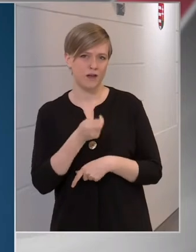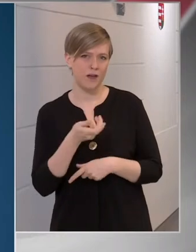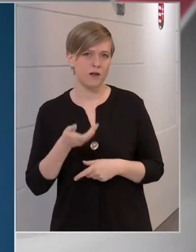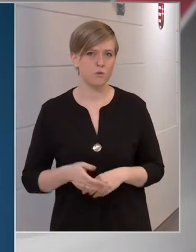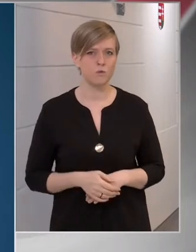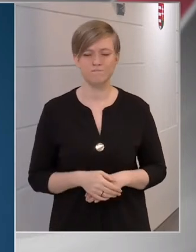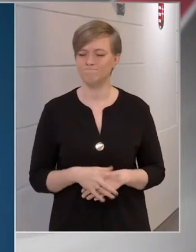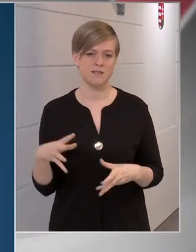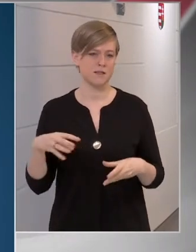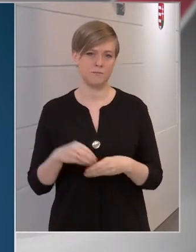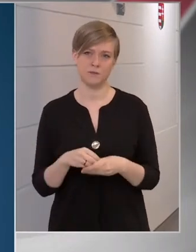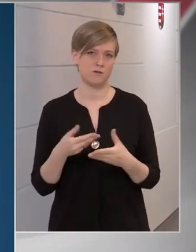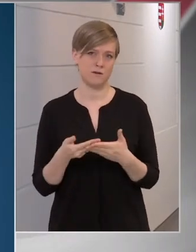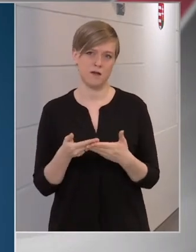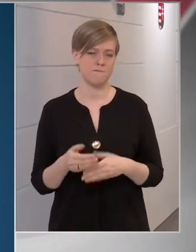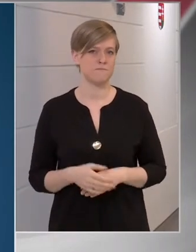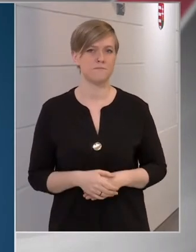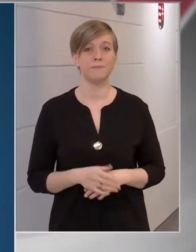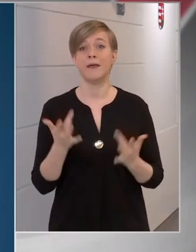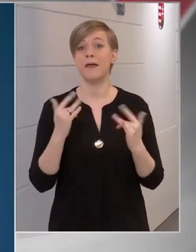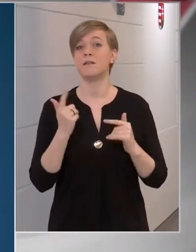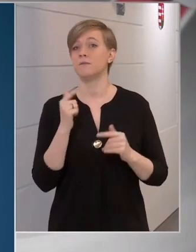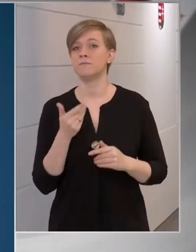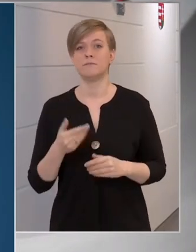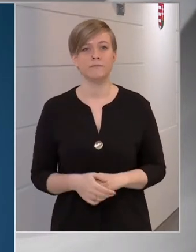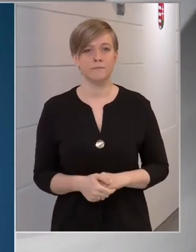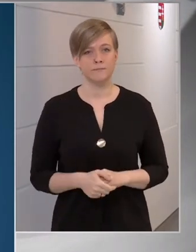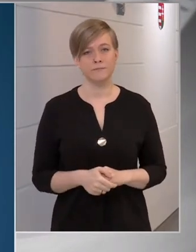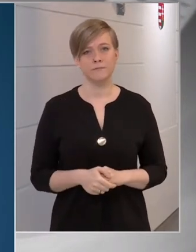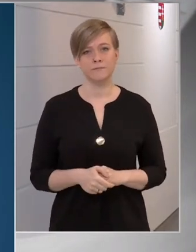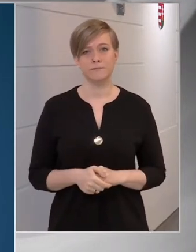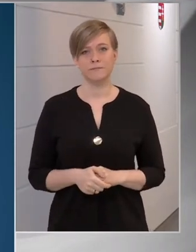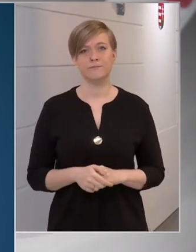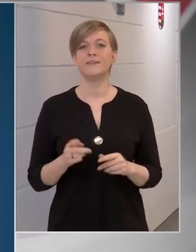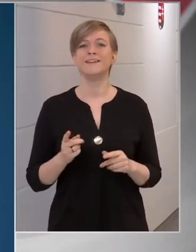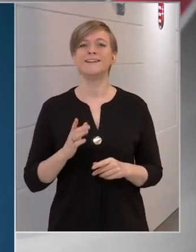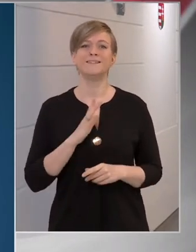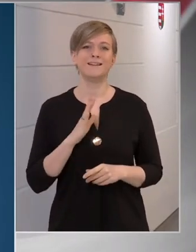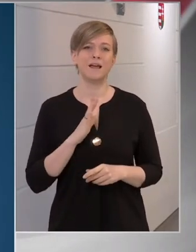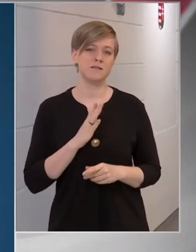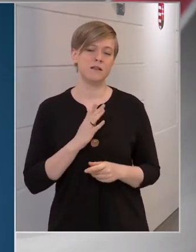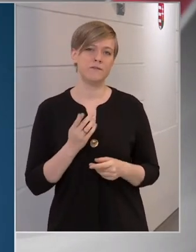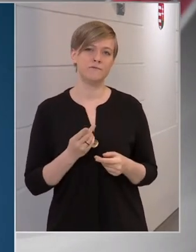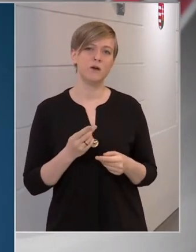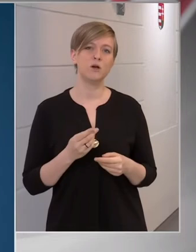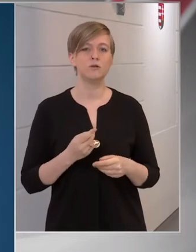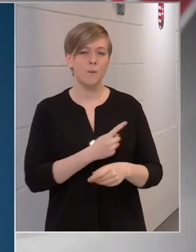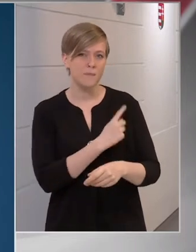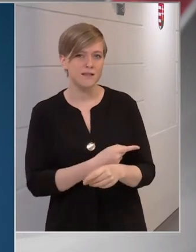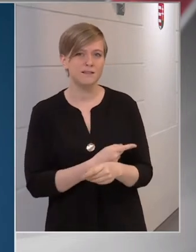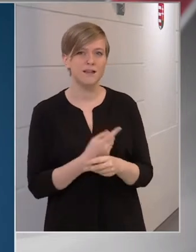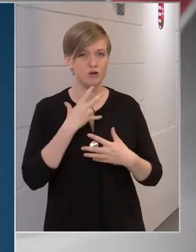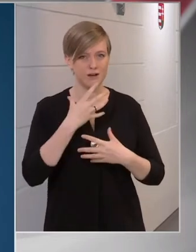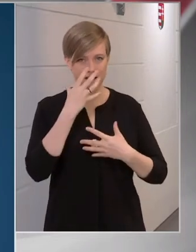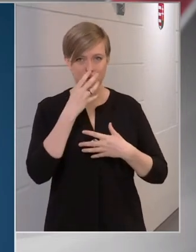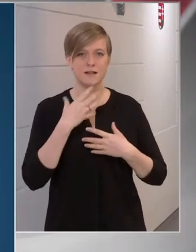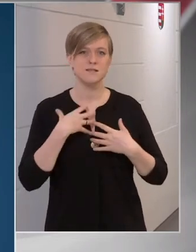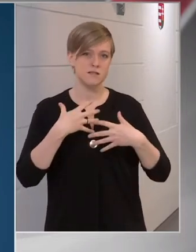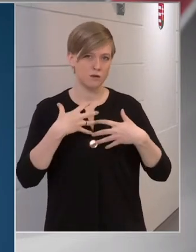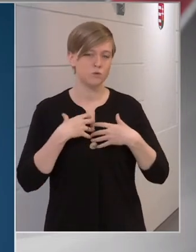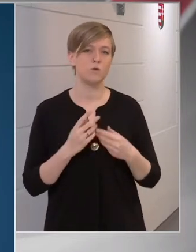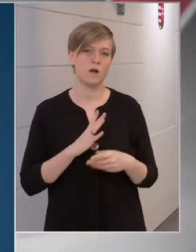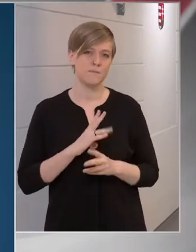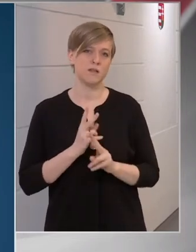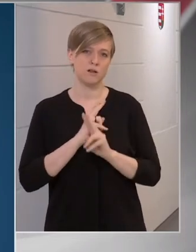Ez nem tartozik ebben a körben, tehát a helyzet az az, hogy intenzív kapacitás és lélegeztető kapacitás is rendelkezésre áll,